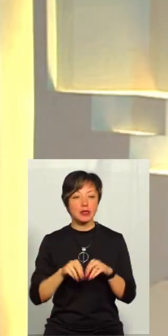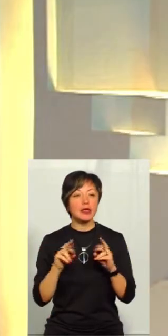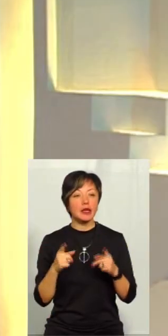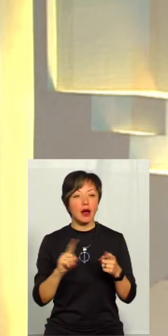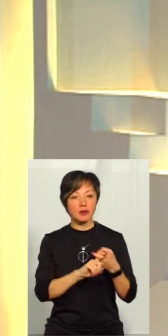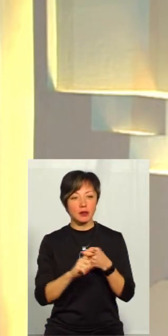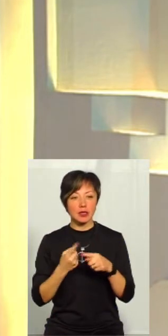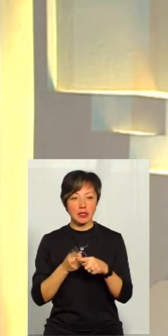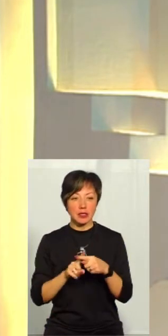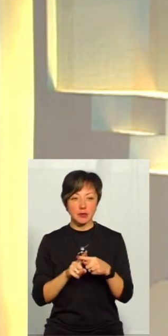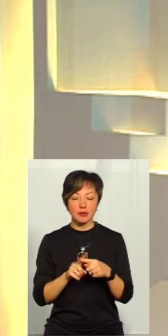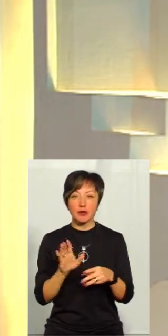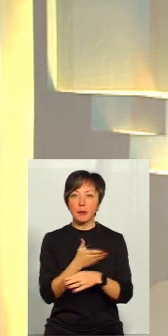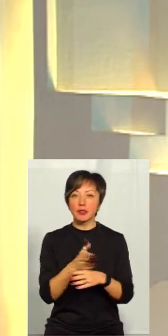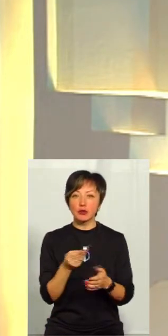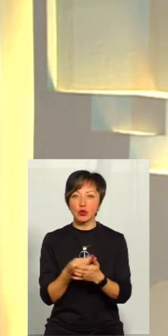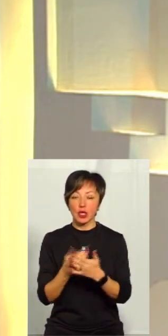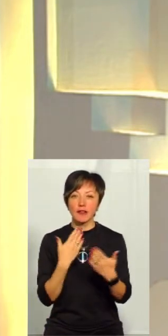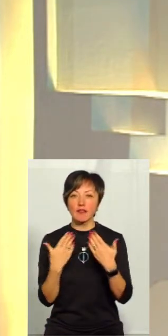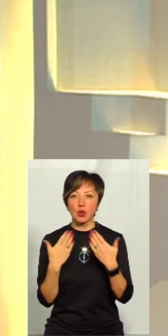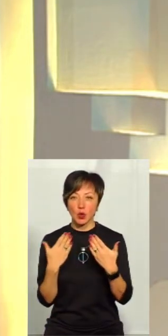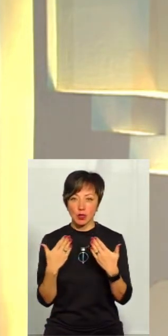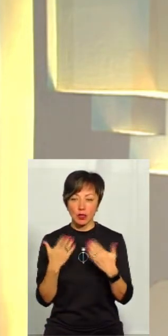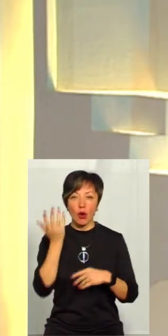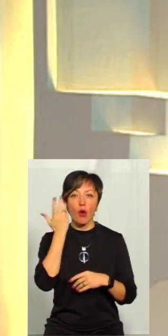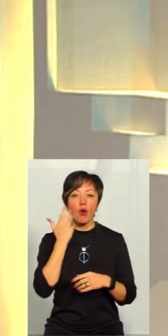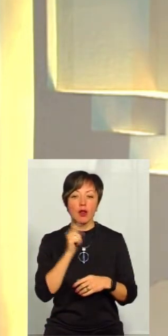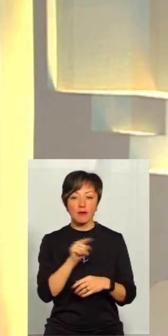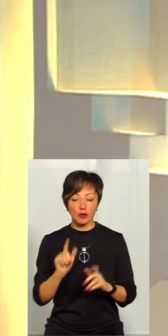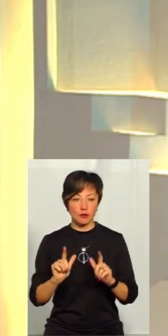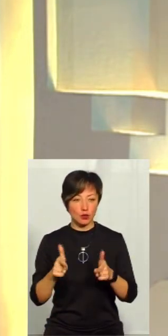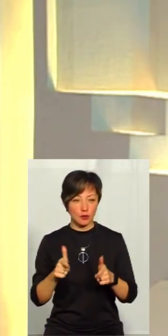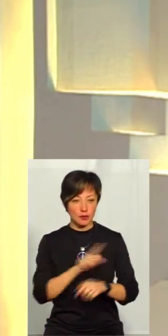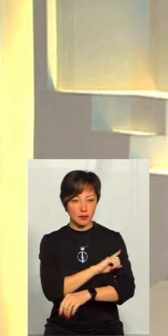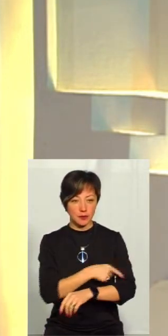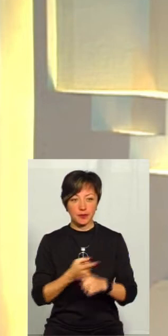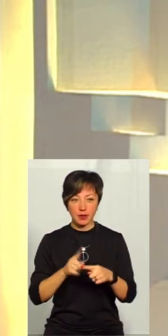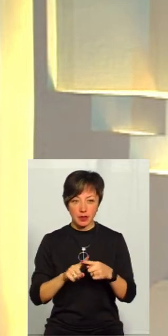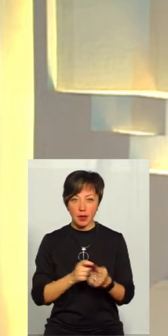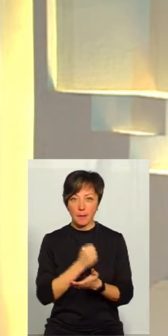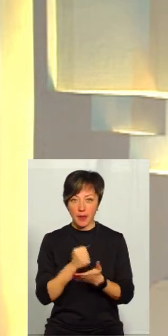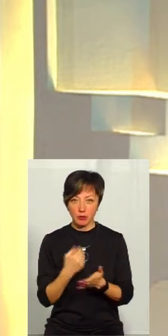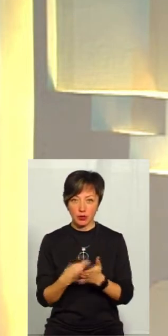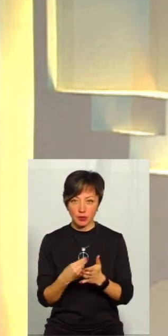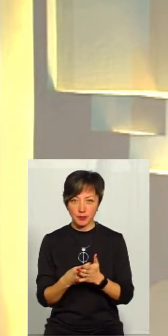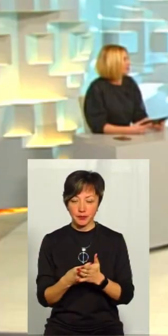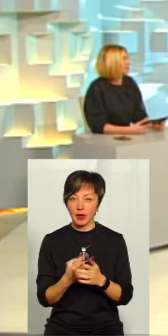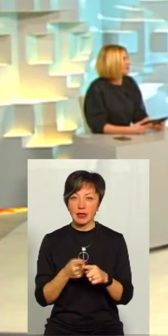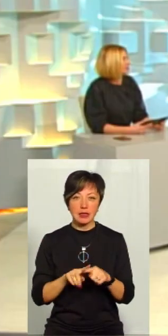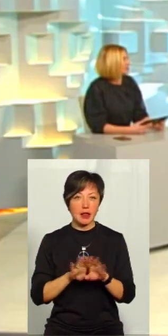Як стосовно цих прямих міжбюджетних відносин? Коли вони вступлять? Це вже ж прийнято бідесяць. Непросте